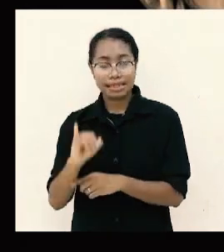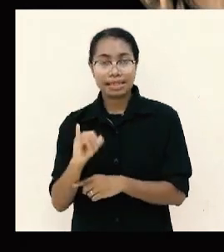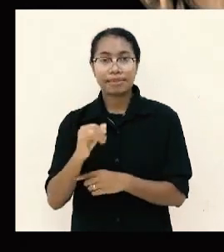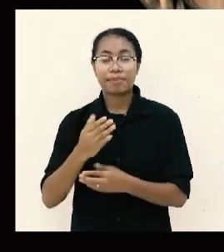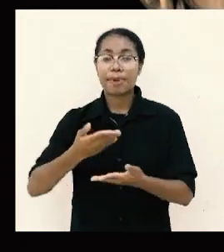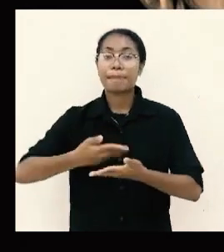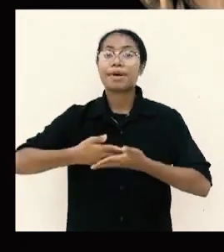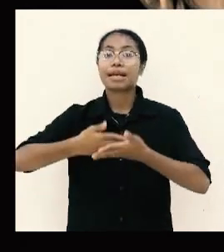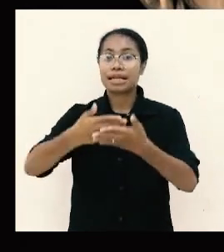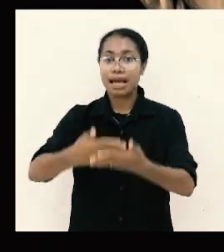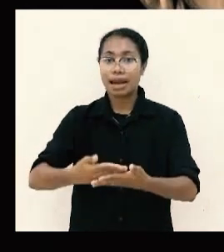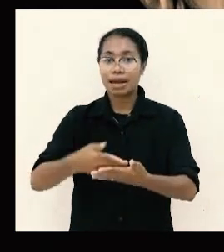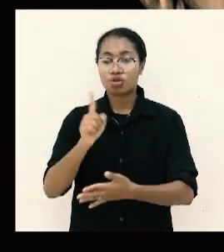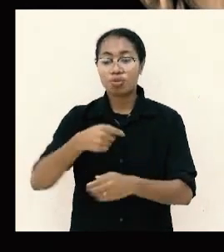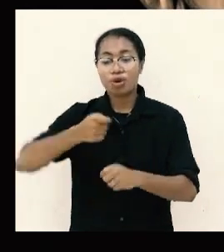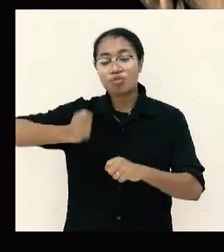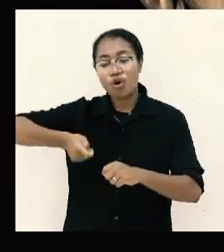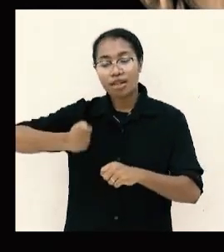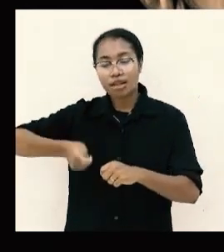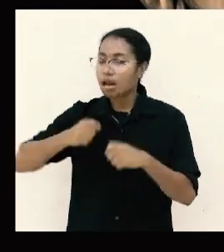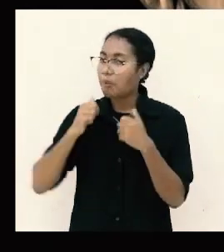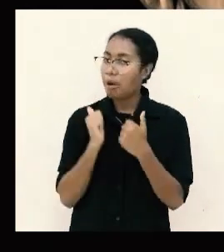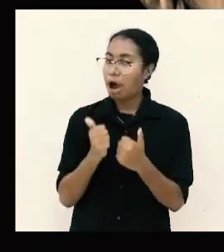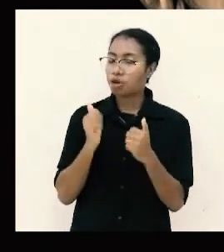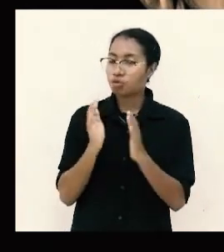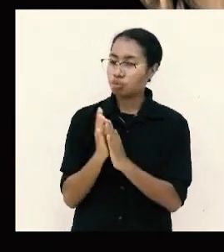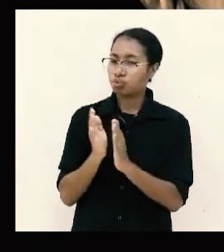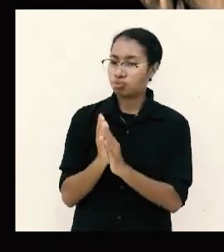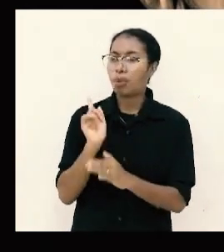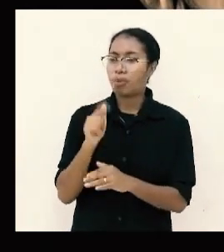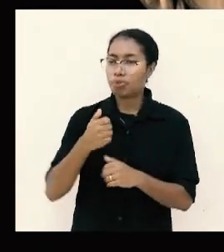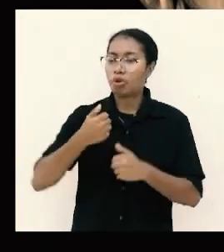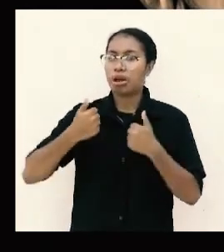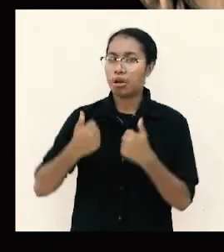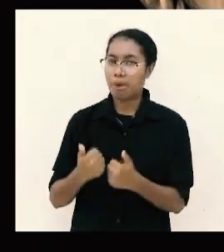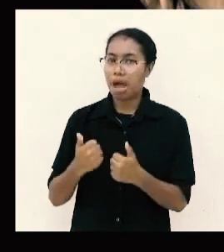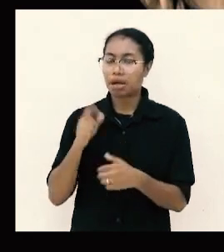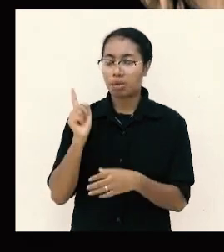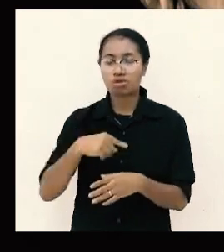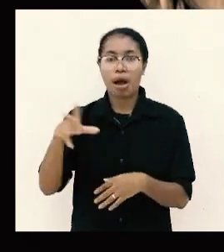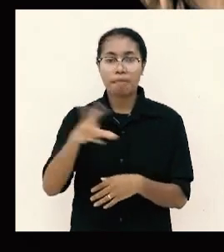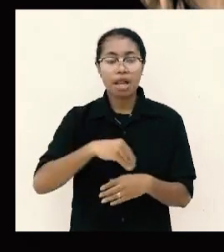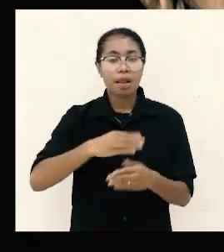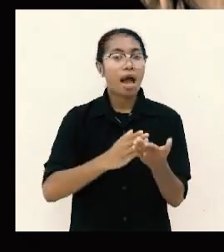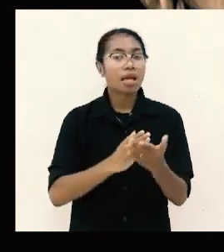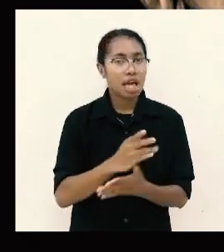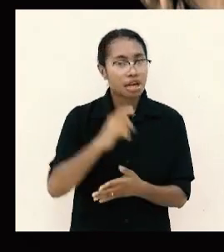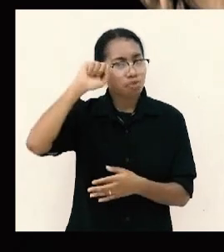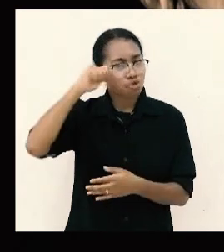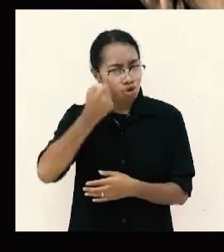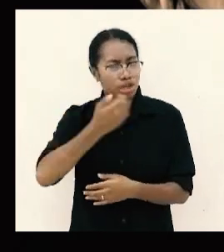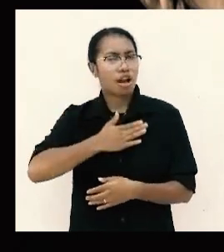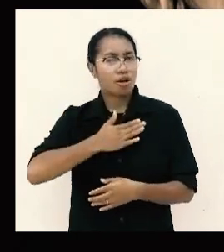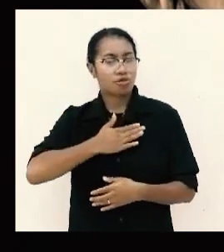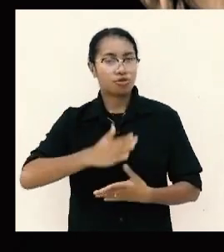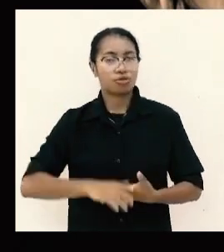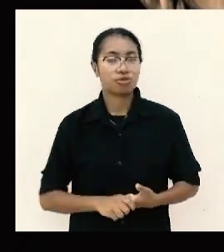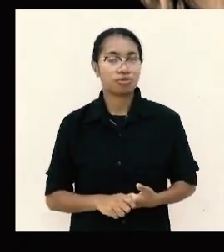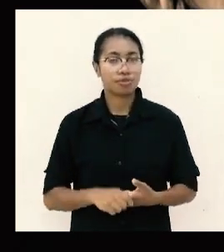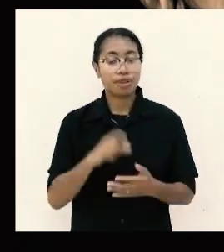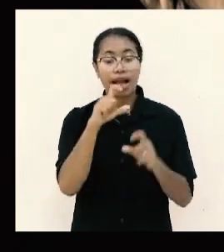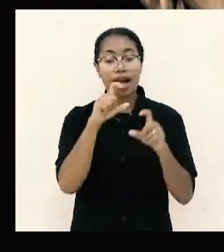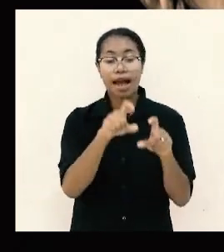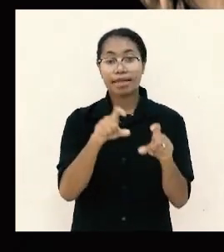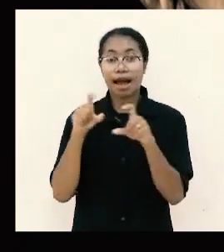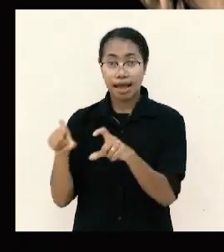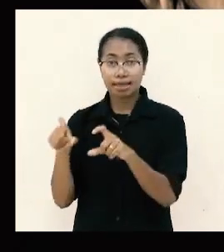sesuatu perbuatan yang baik kamu telah mengambil bagian dalam kesusahanku kata-kata yang